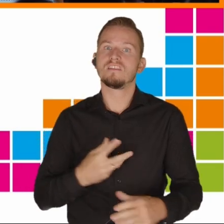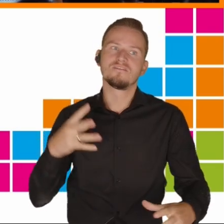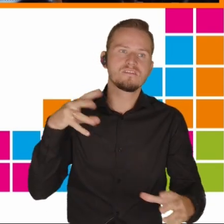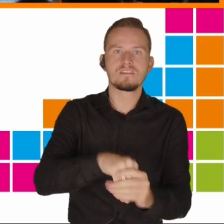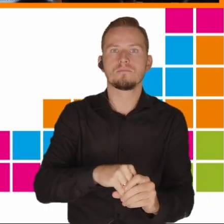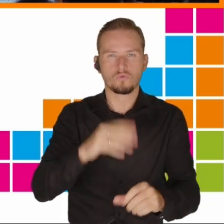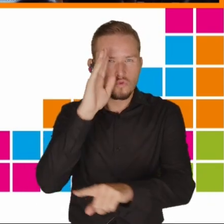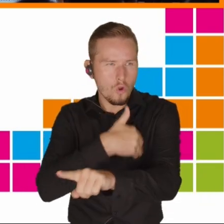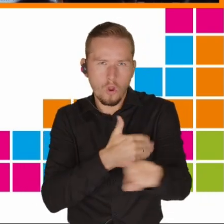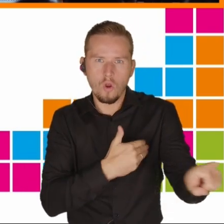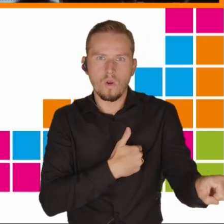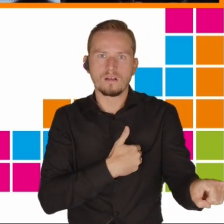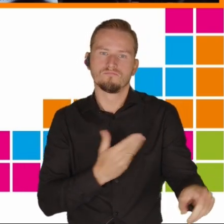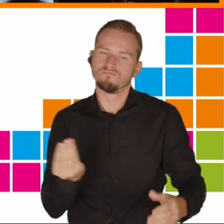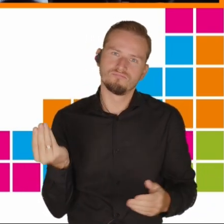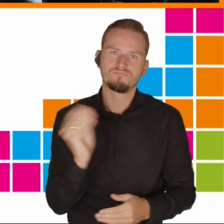tablety.